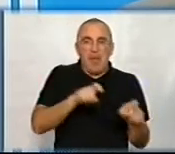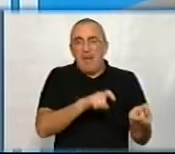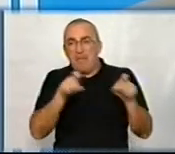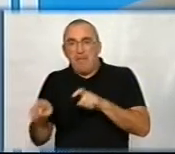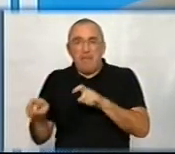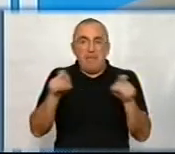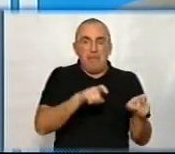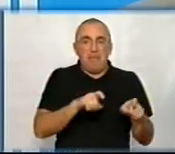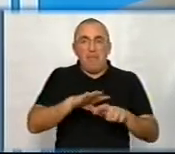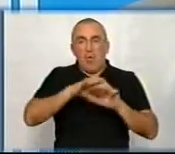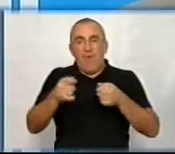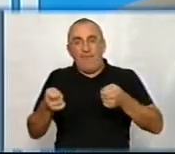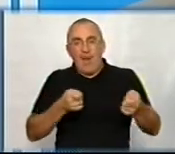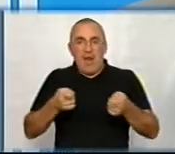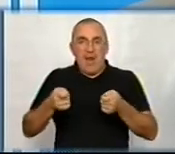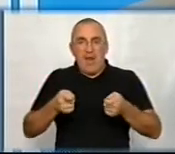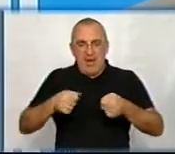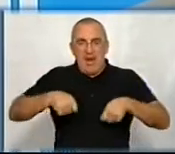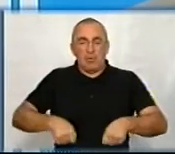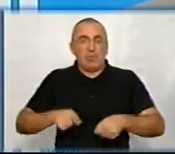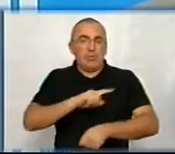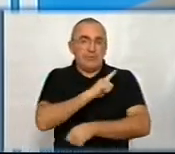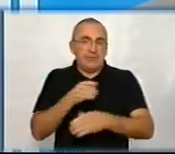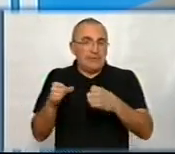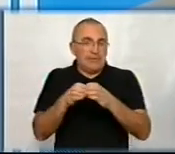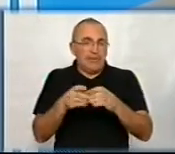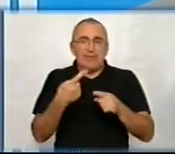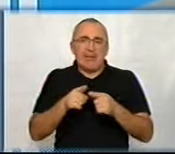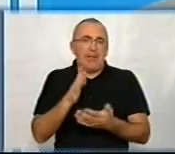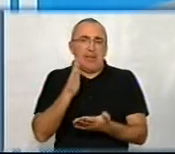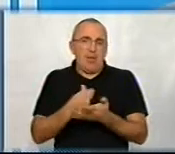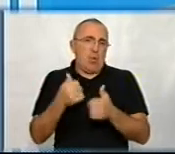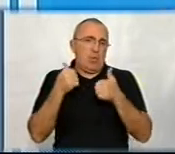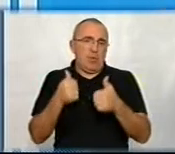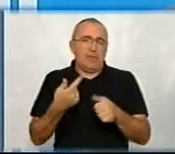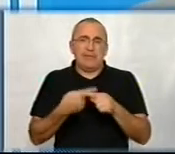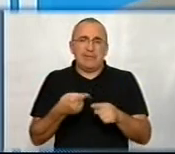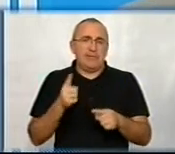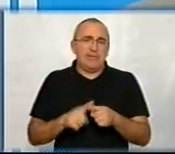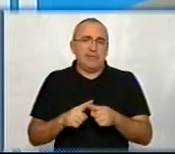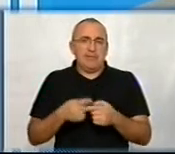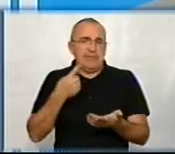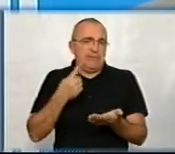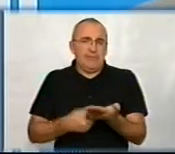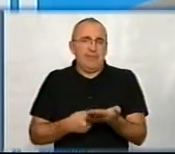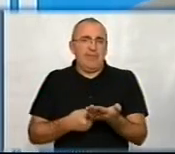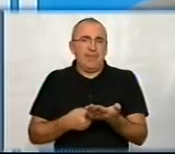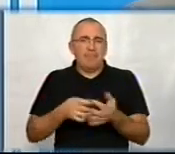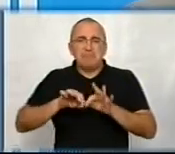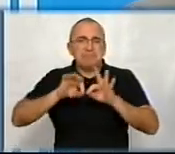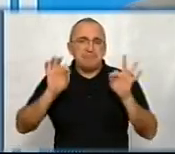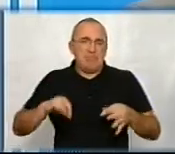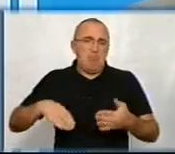кожен раз у провладну силу. Це все, в принципі, не є добре, тобто це свідчить про незрілість